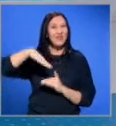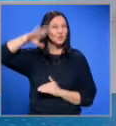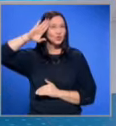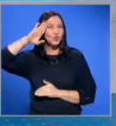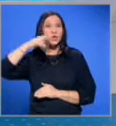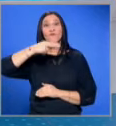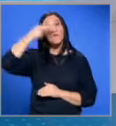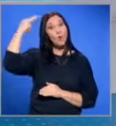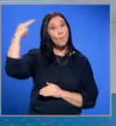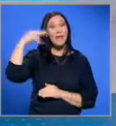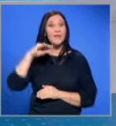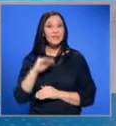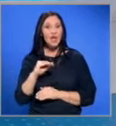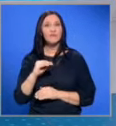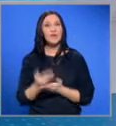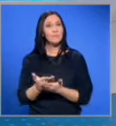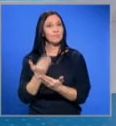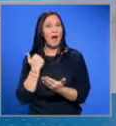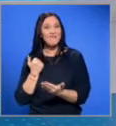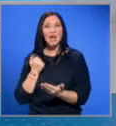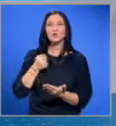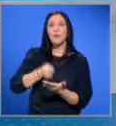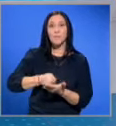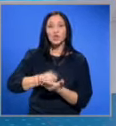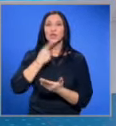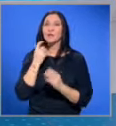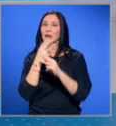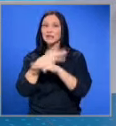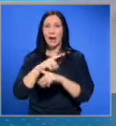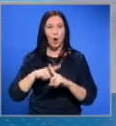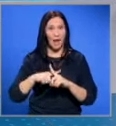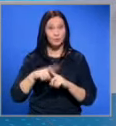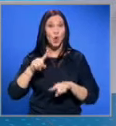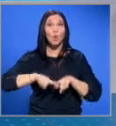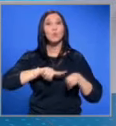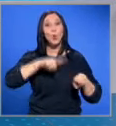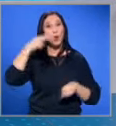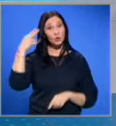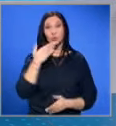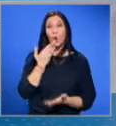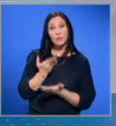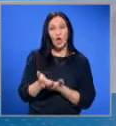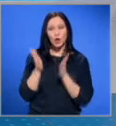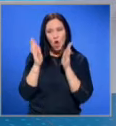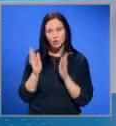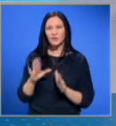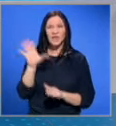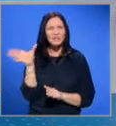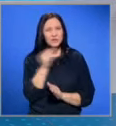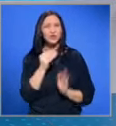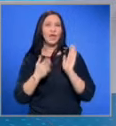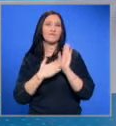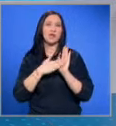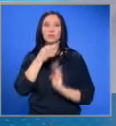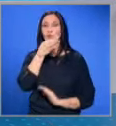компанията на Желев и авансовите плащания за магистрала Хемос. От прокуратурата обещаха да установят всички